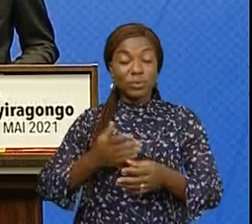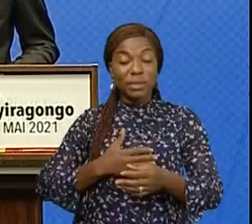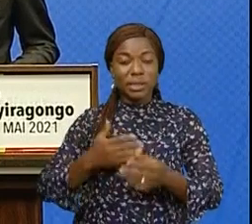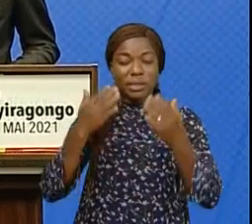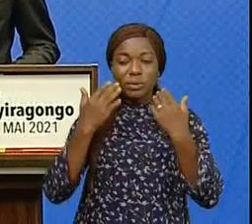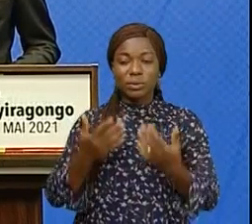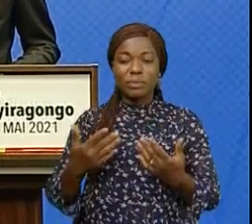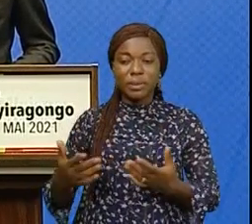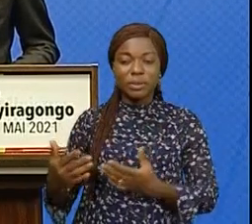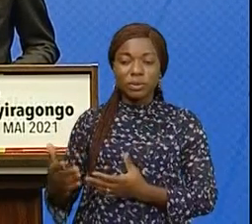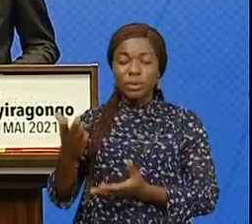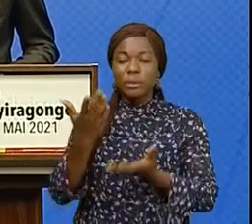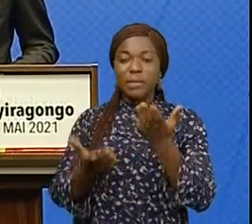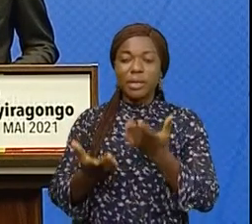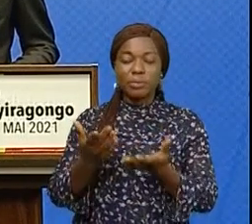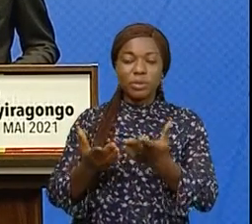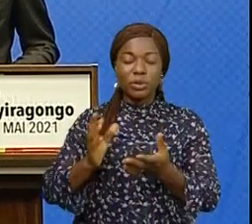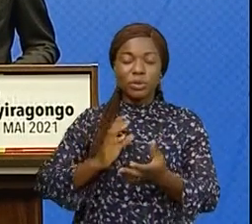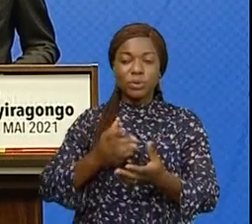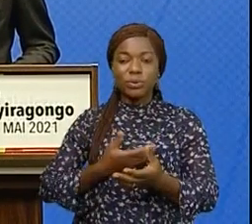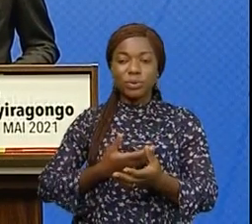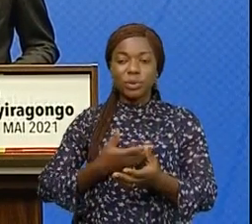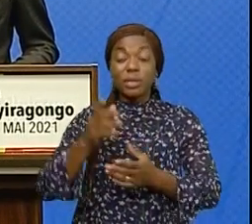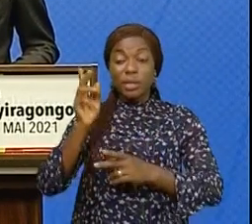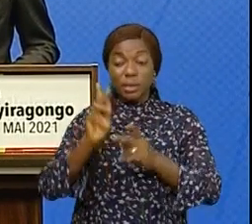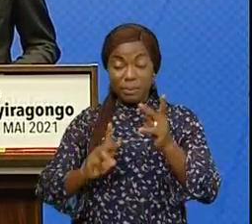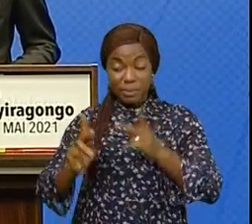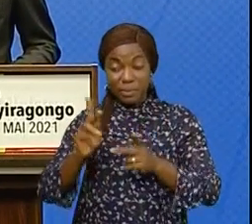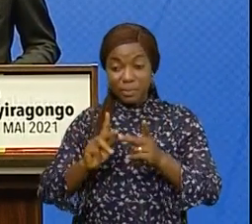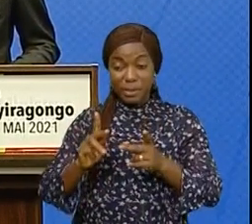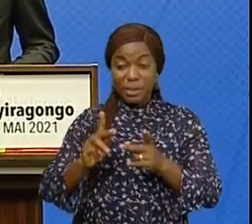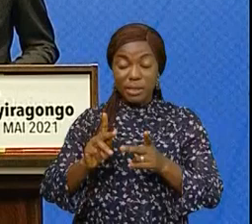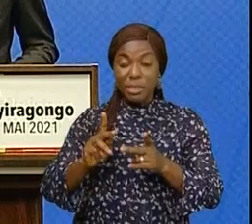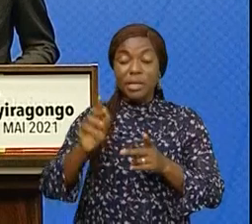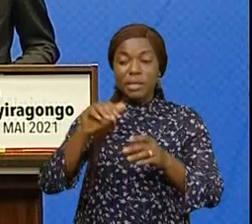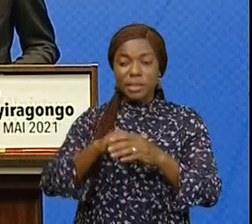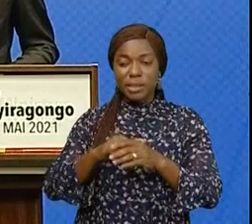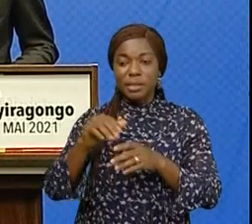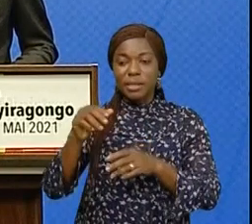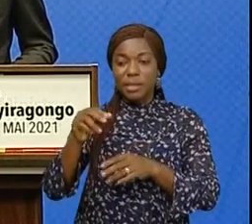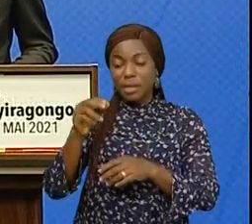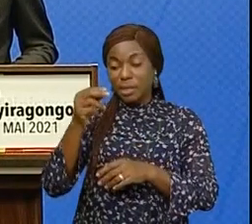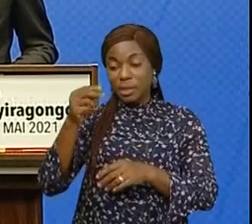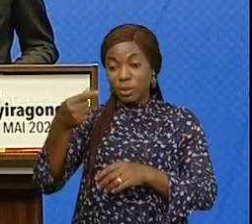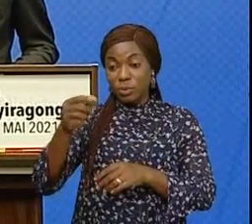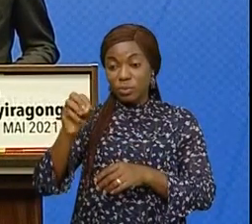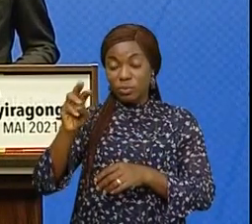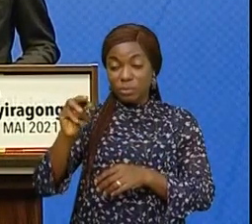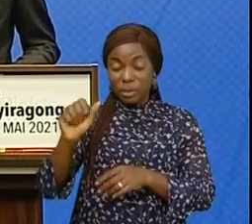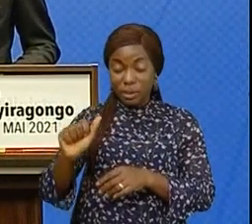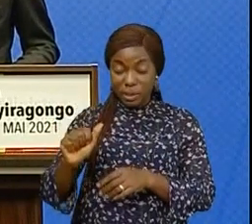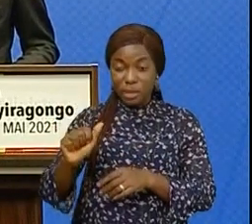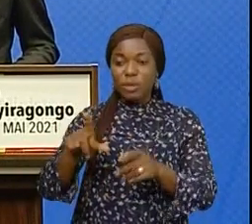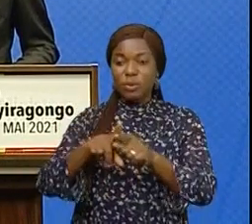à l'égard de tous nos compatriotes touchés par l'éruption volcanique survenue le 22 mai dernier